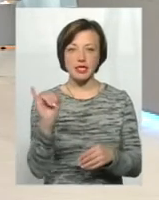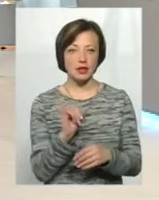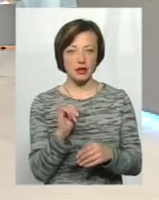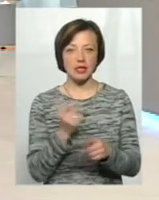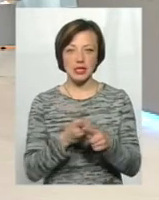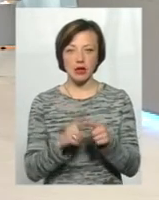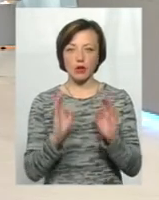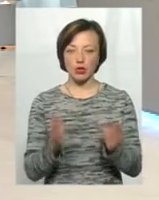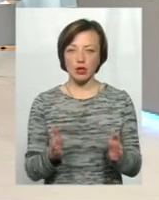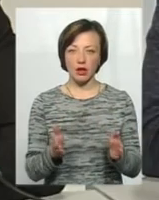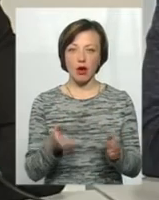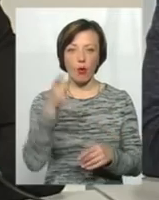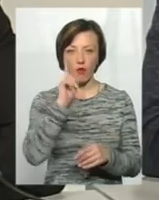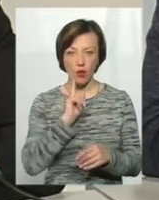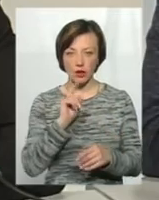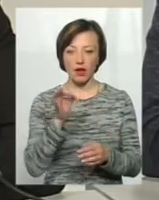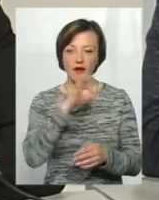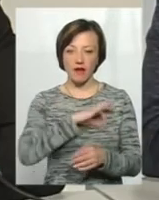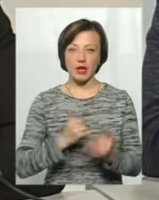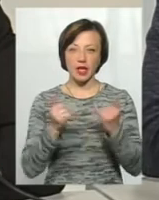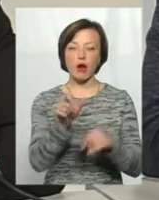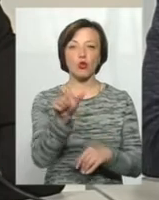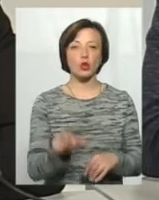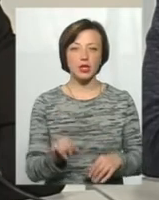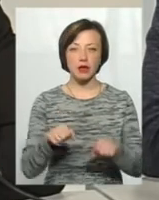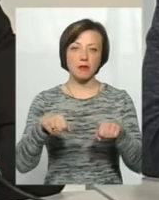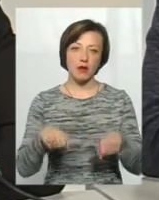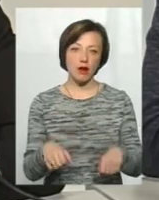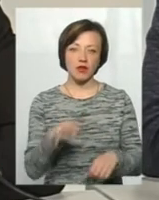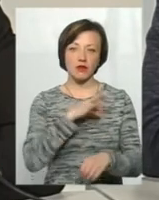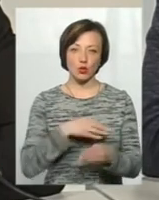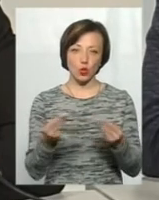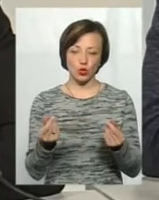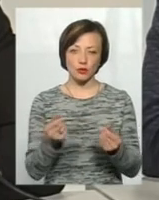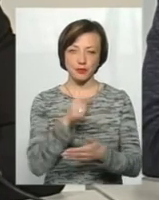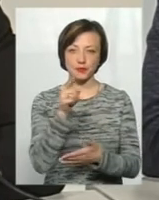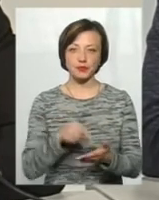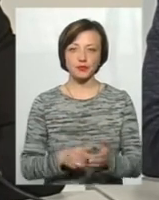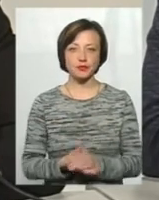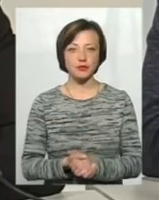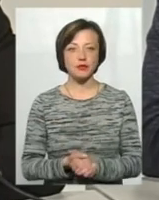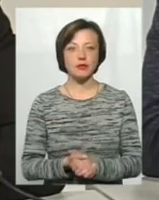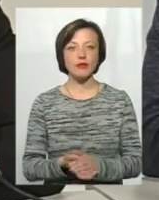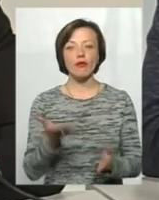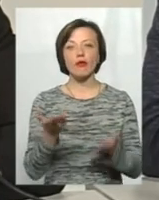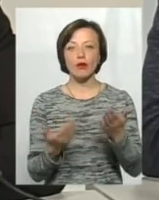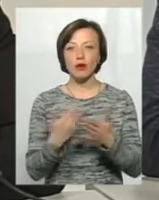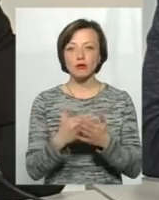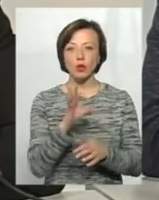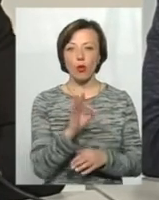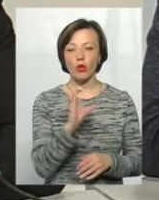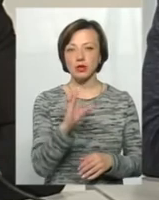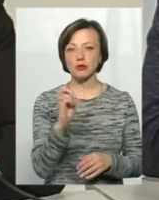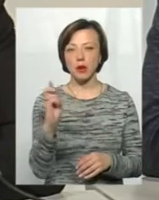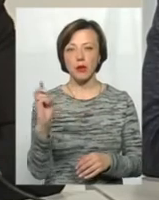це буде і комфорт-ефект для людини і правильно використання кошти. Якщо брати ОСББ, якщо брати